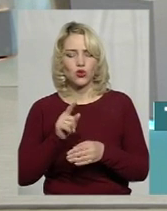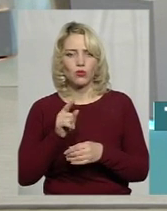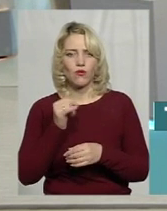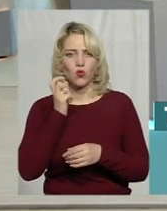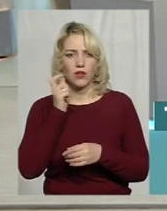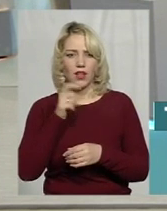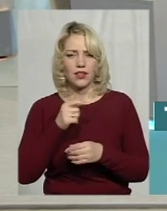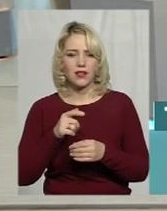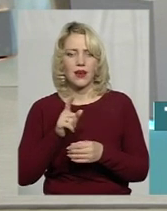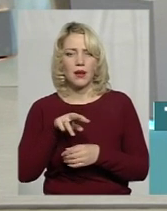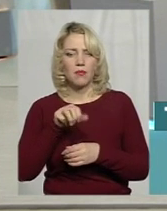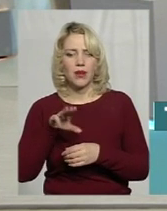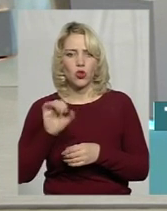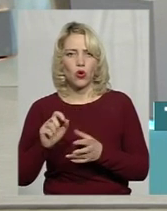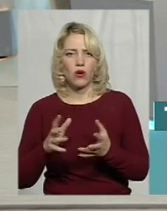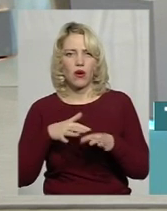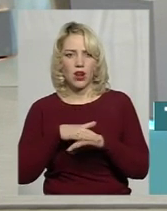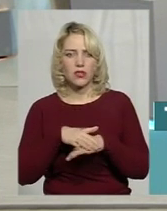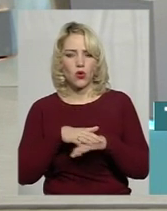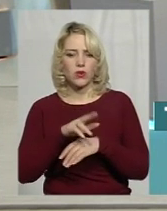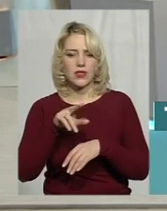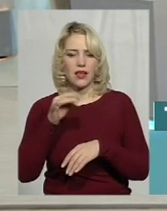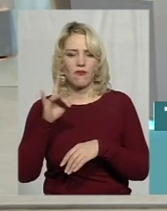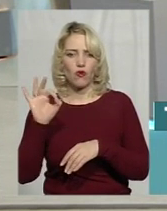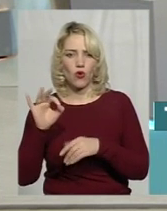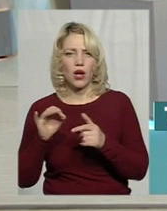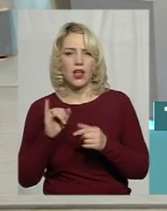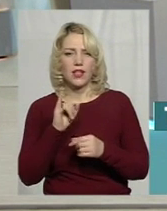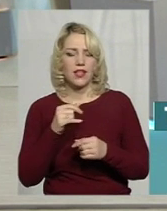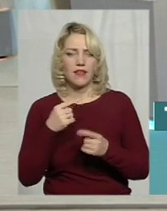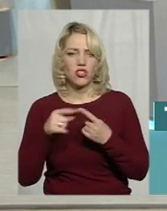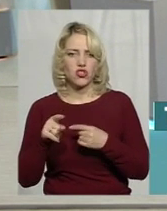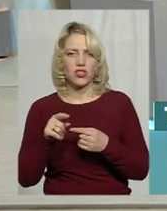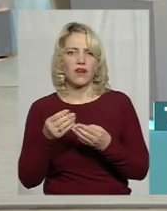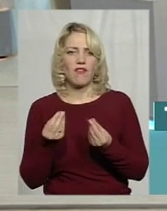розмислення розраховується в євро чи в іншій валюті? Чому не на цьогодні?